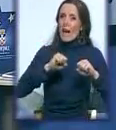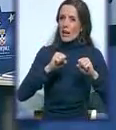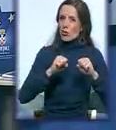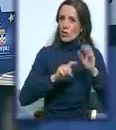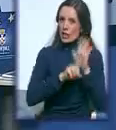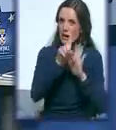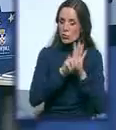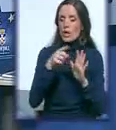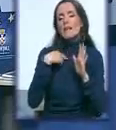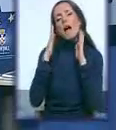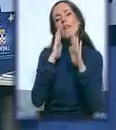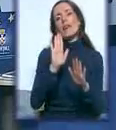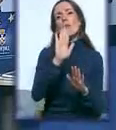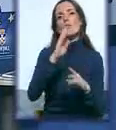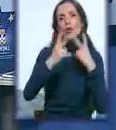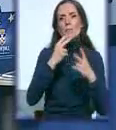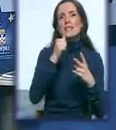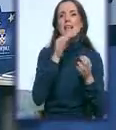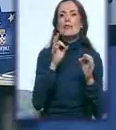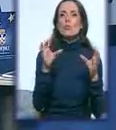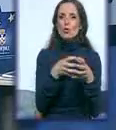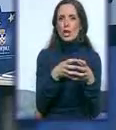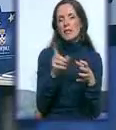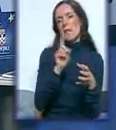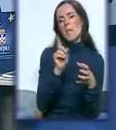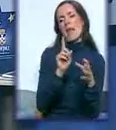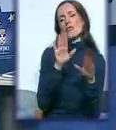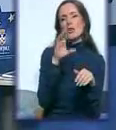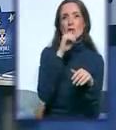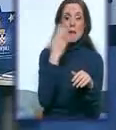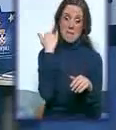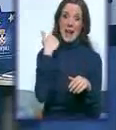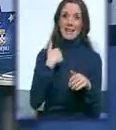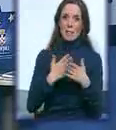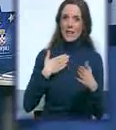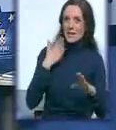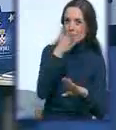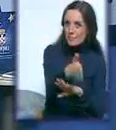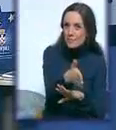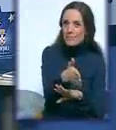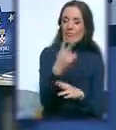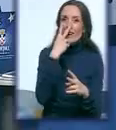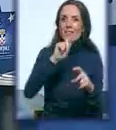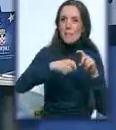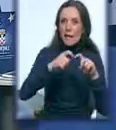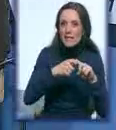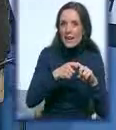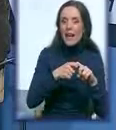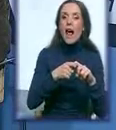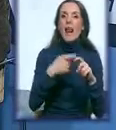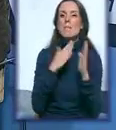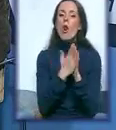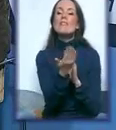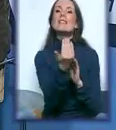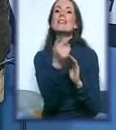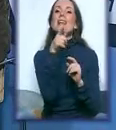komisija i vaš stručni tim, jer kad sam otešla po materijelu pre neki dan, upravo sam vas zamolila da izađete sa tog sastanjka da se malo dogovorimo